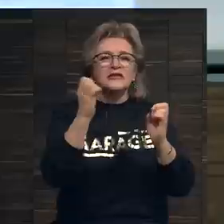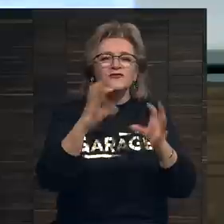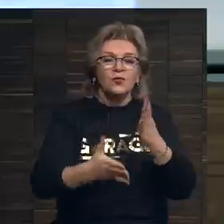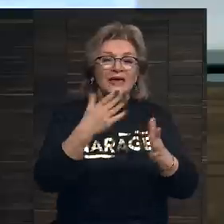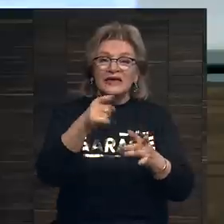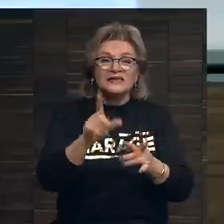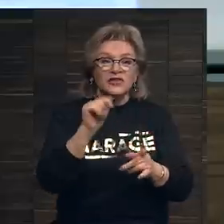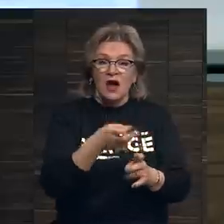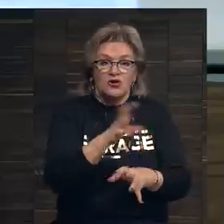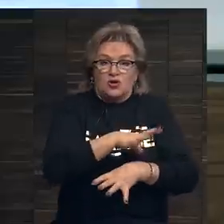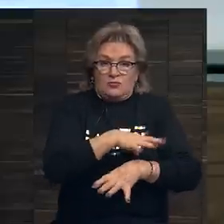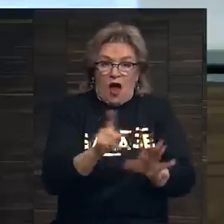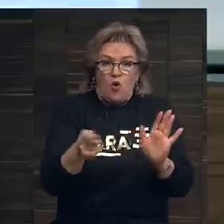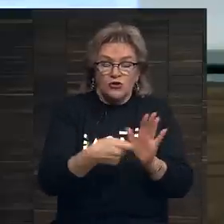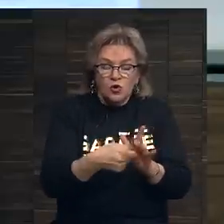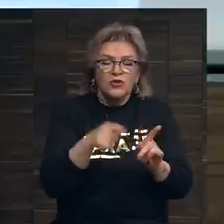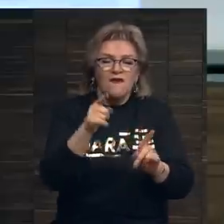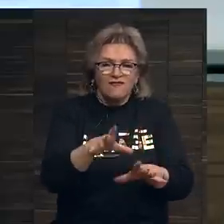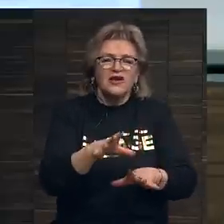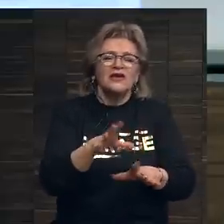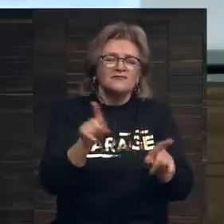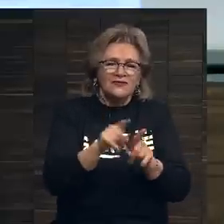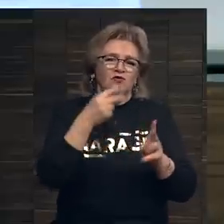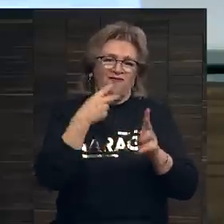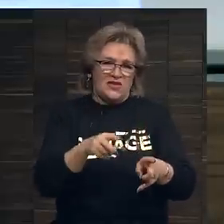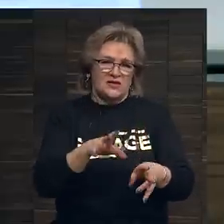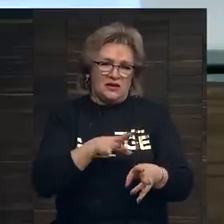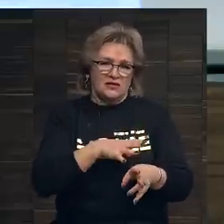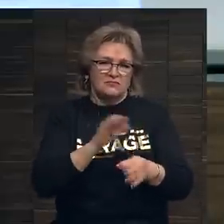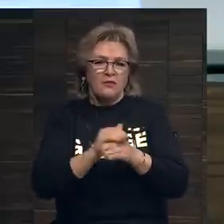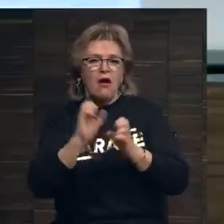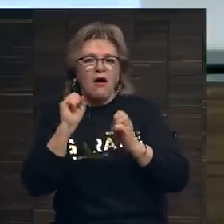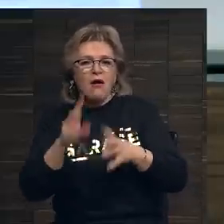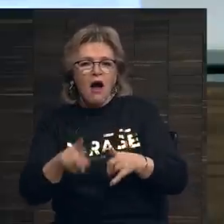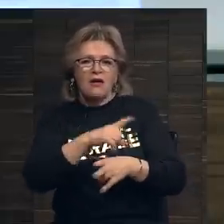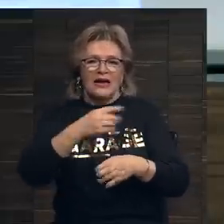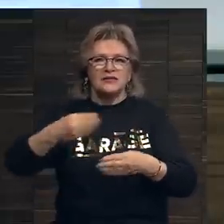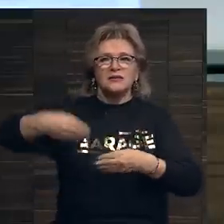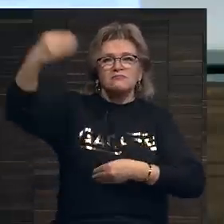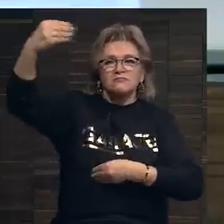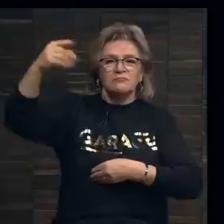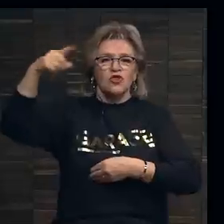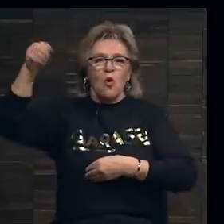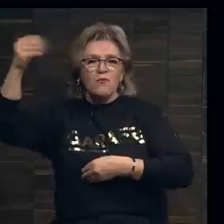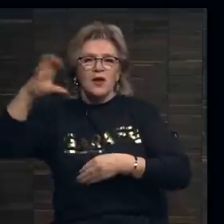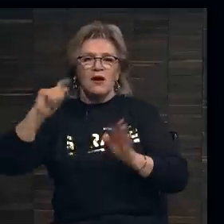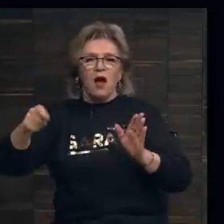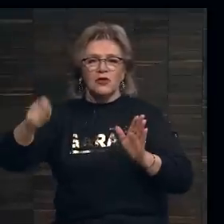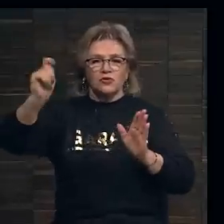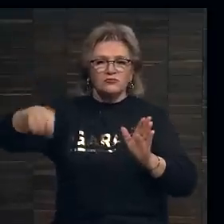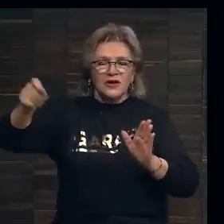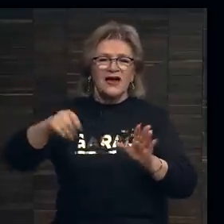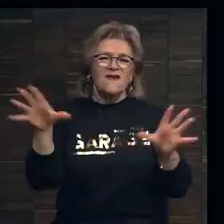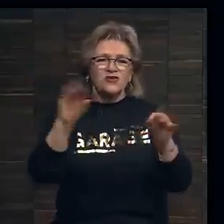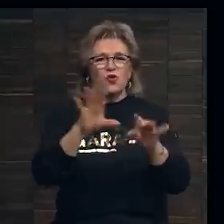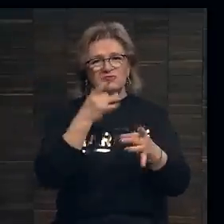в чем. Если вы даже не бывали на аукционах, вы видели их, вы видели, как поднимают эти таблички с номерами, как стучит молоток. Все